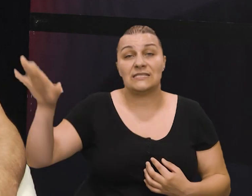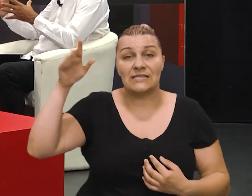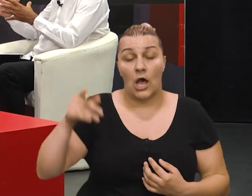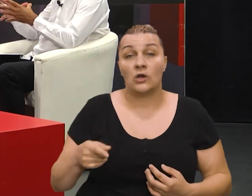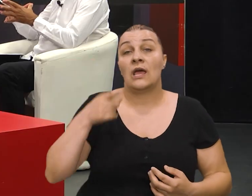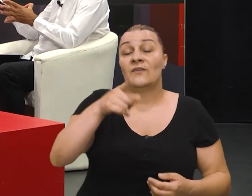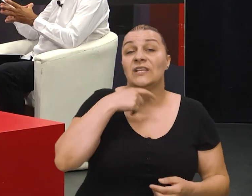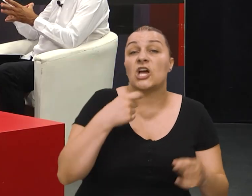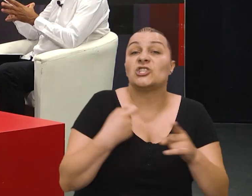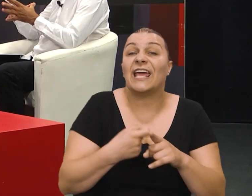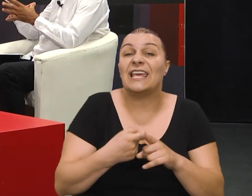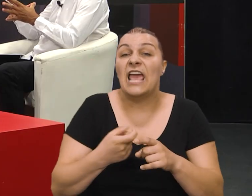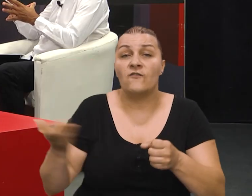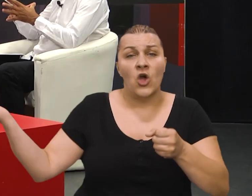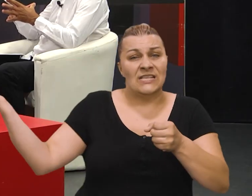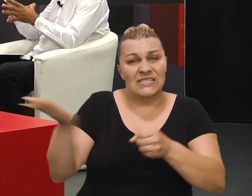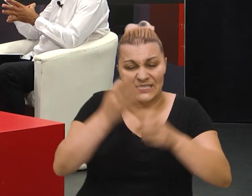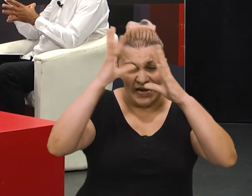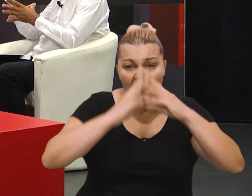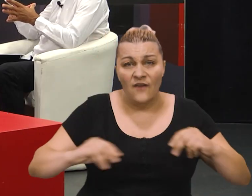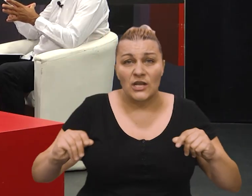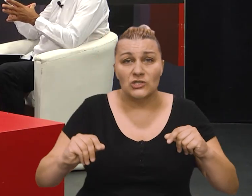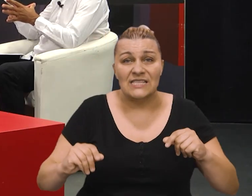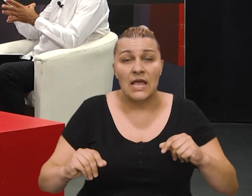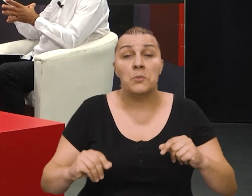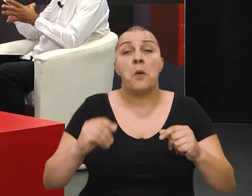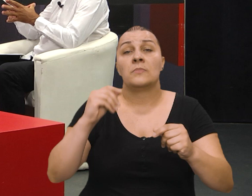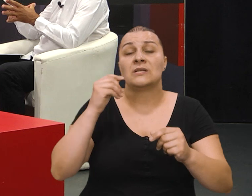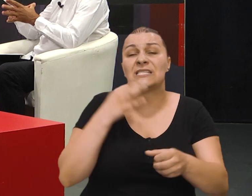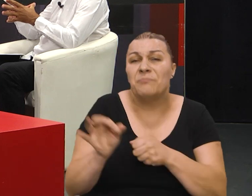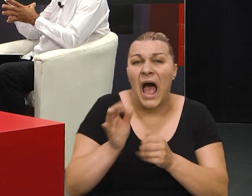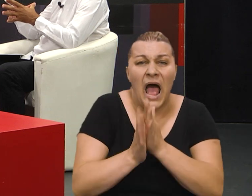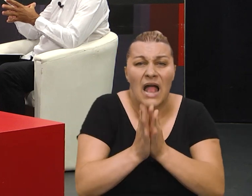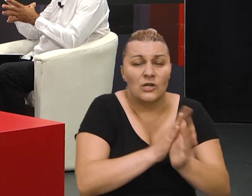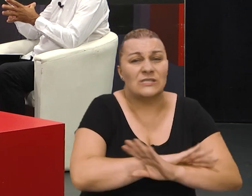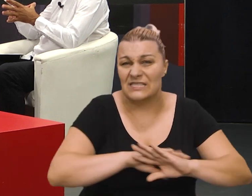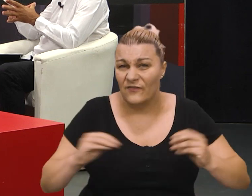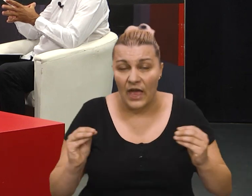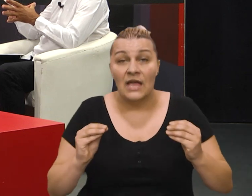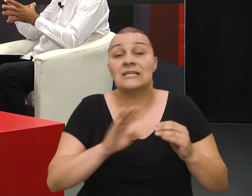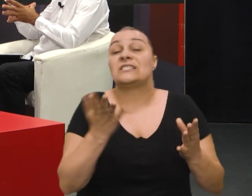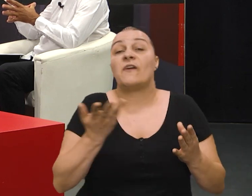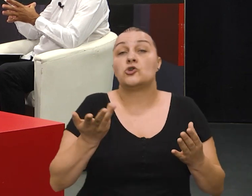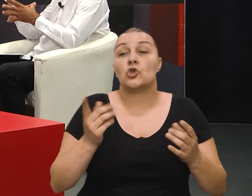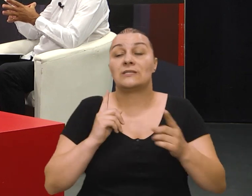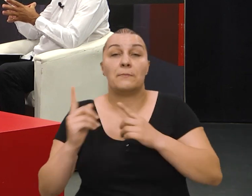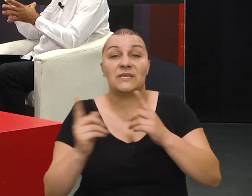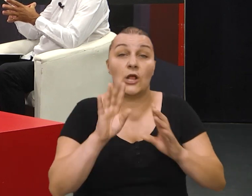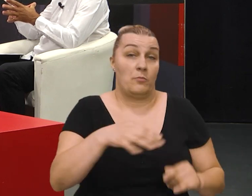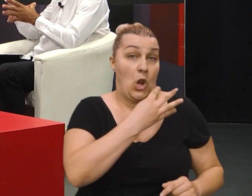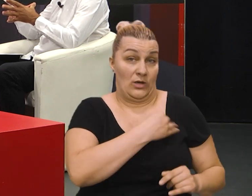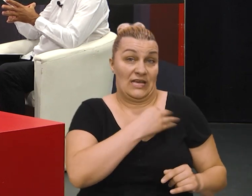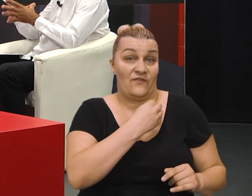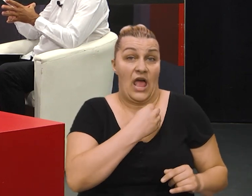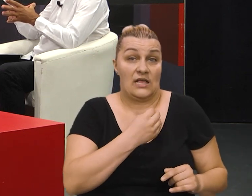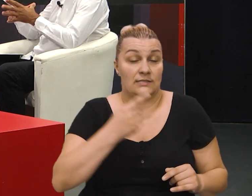zemlje. Da, pukovniće, kažete, Kijev je stravljeno sa zemljom, spaljeno, sve što se je micalo, a imalo je hrvatski identitet, je